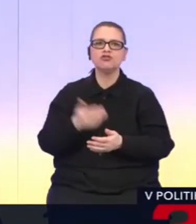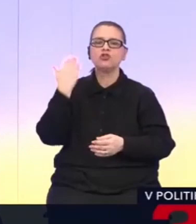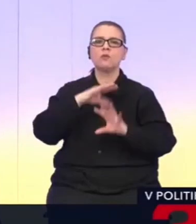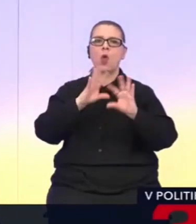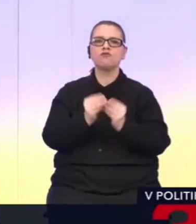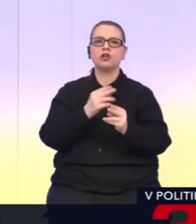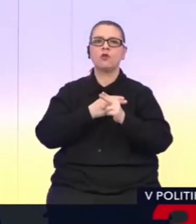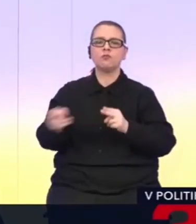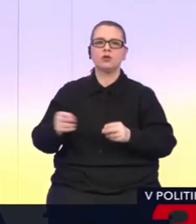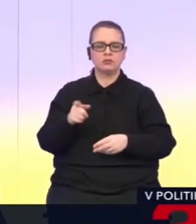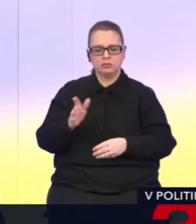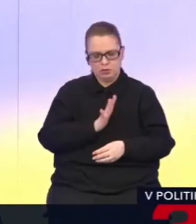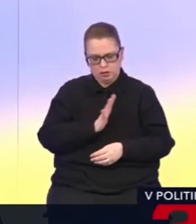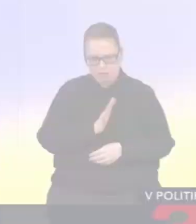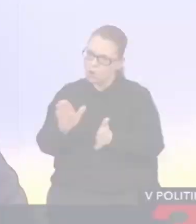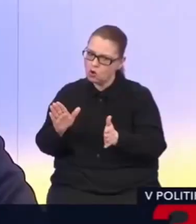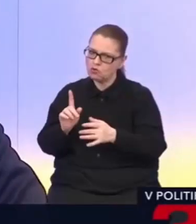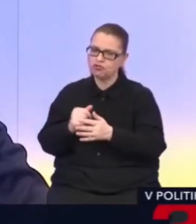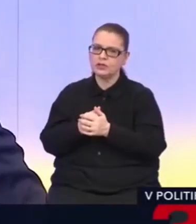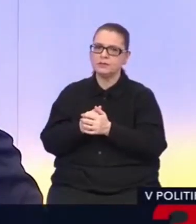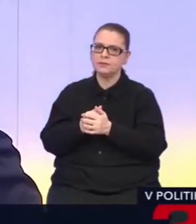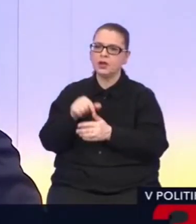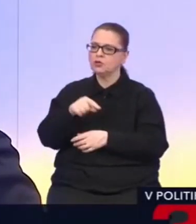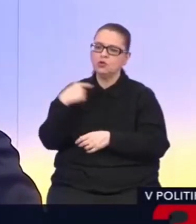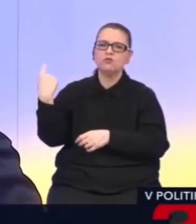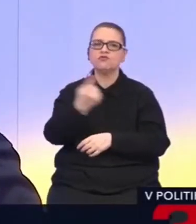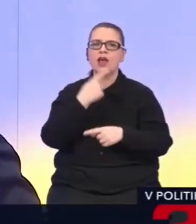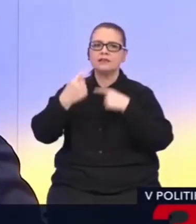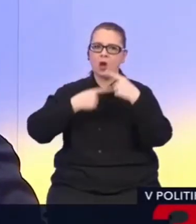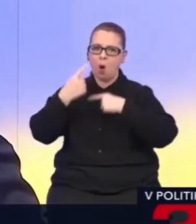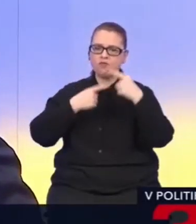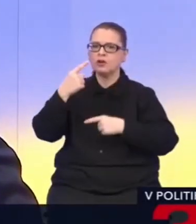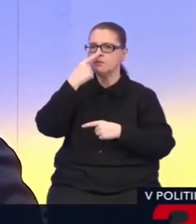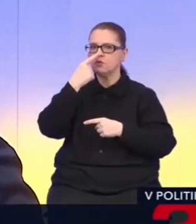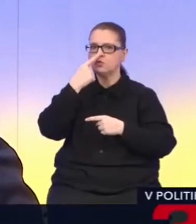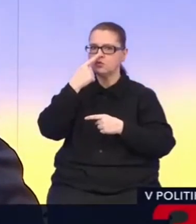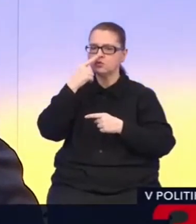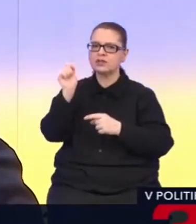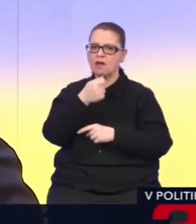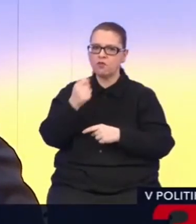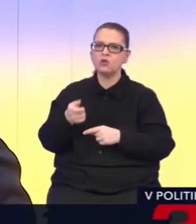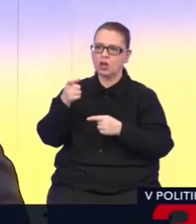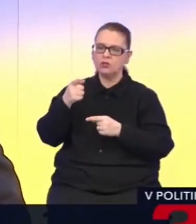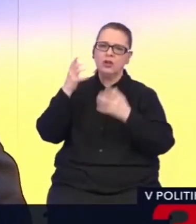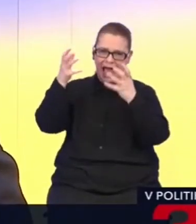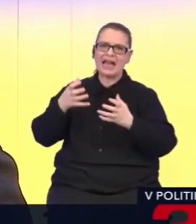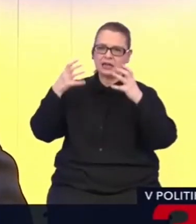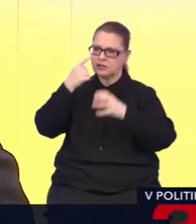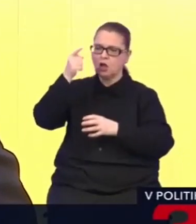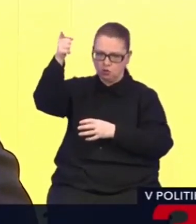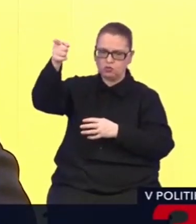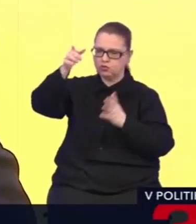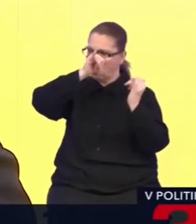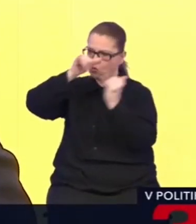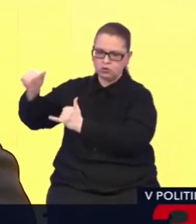poriadku. To je absolútne nepriateľné pre mňa. Tu sa všetci zhodneme na tom, že ruská agresia je ruská agresie, ale prináša to